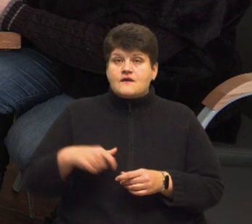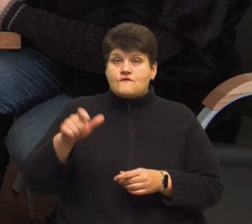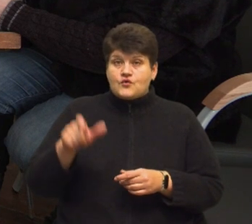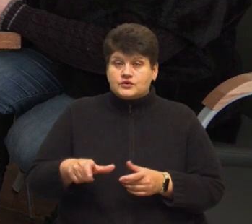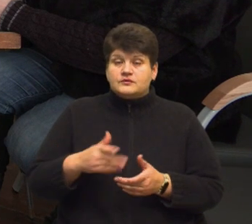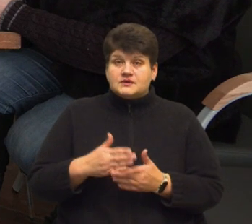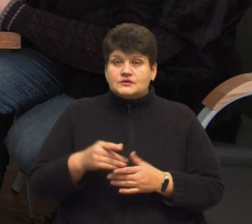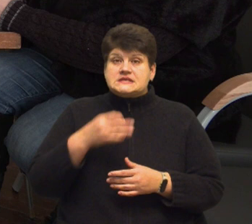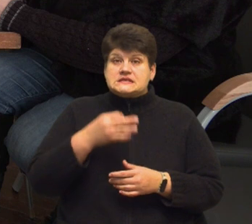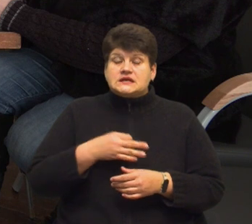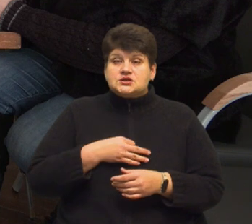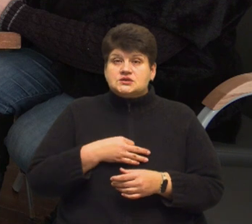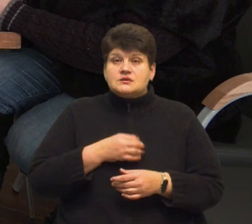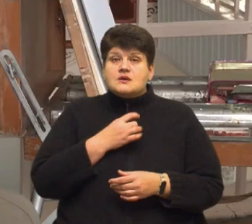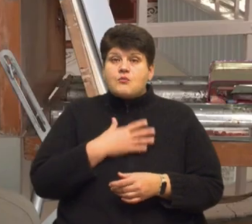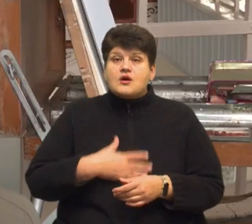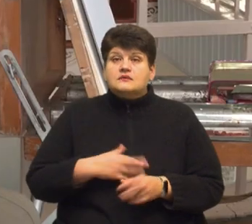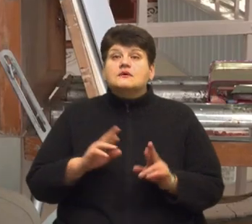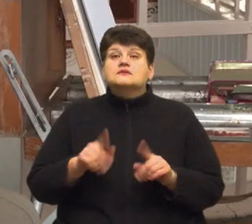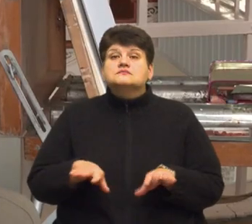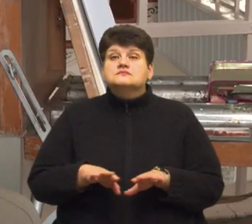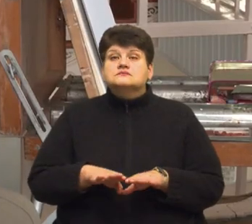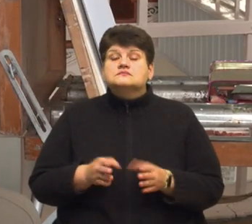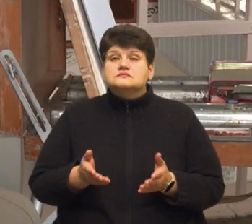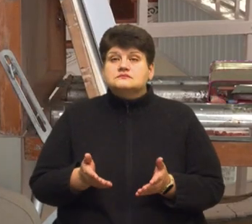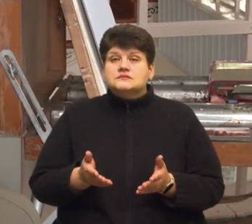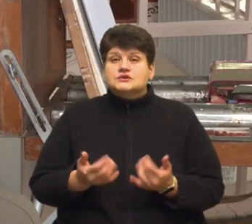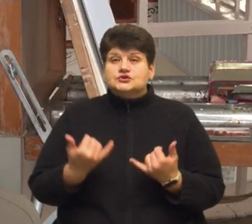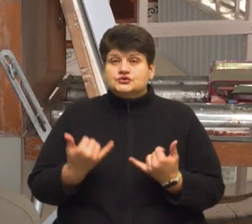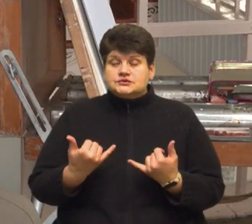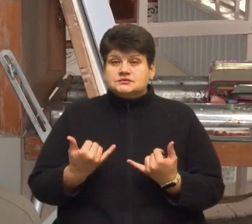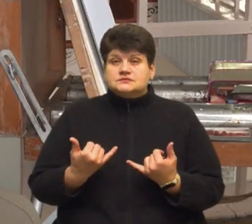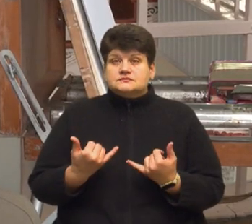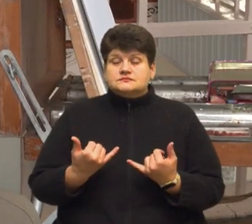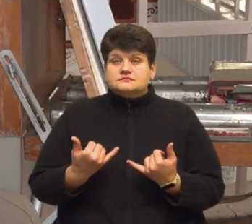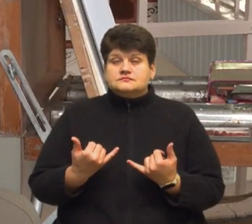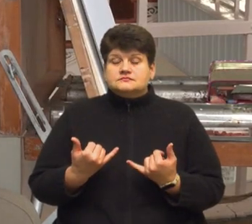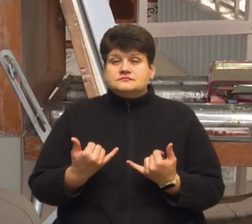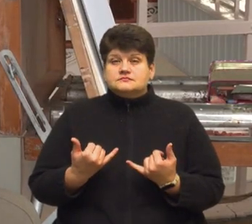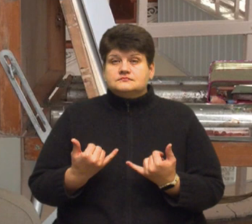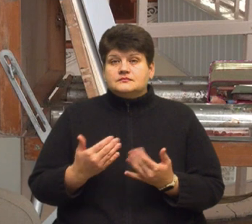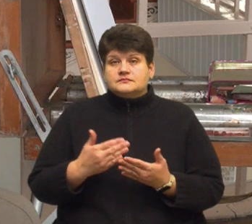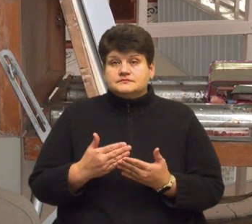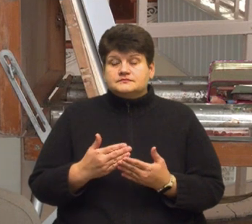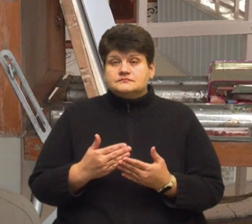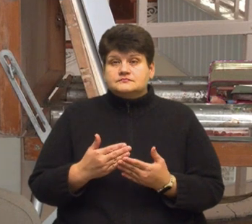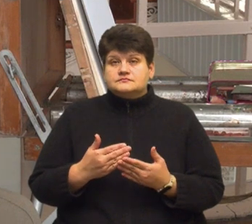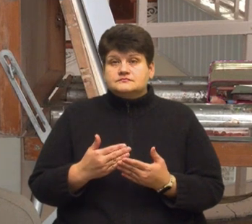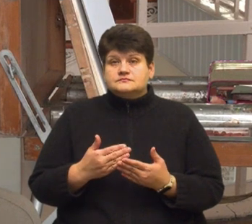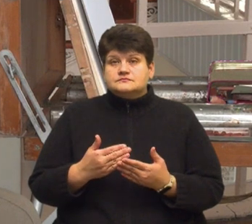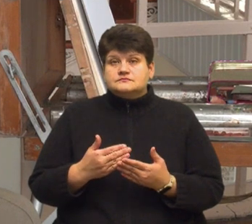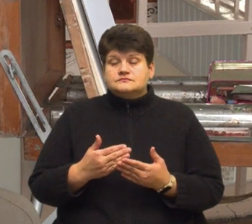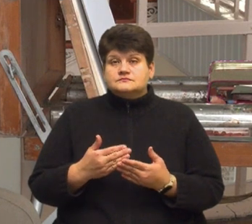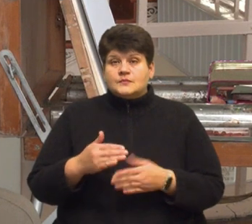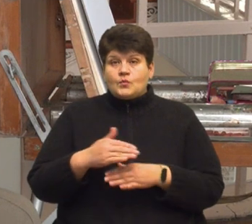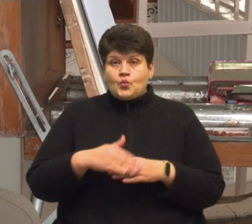навіть поранило. Як це вас так? Щоб мінувати позицію і танкову